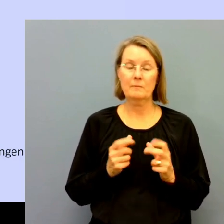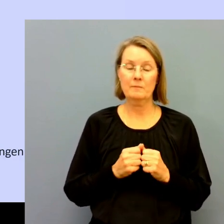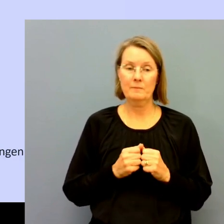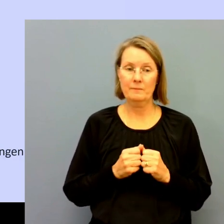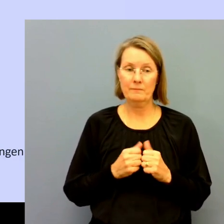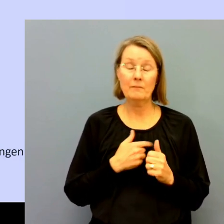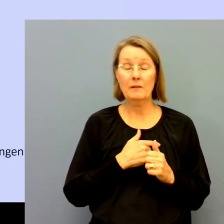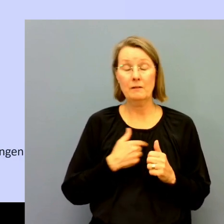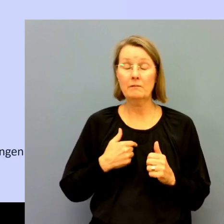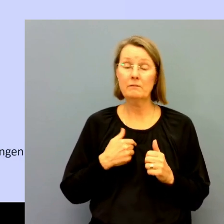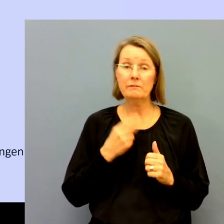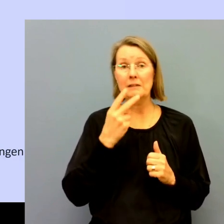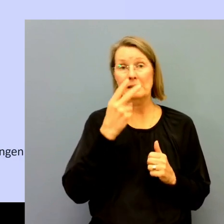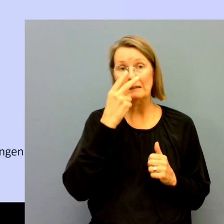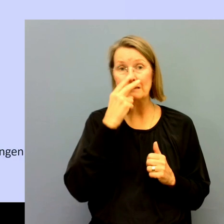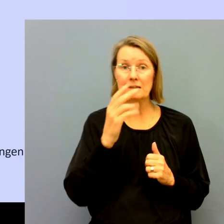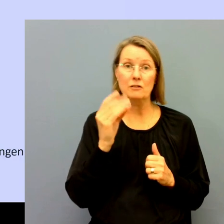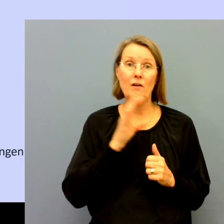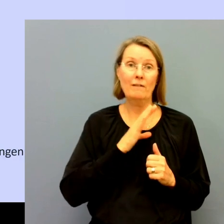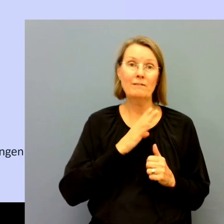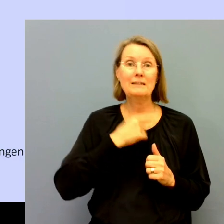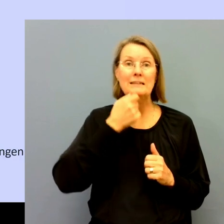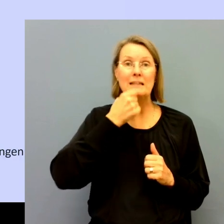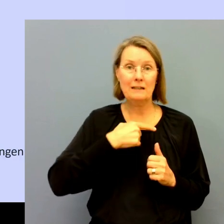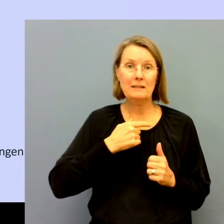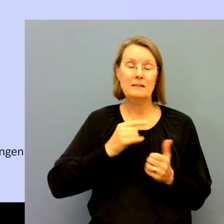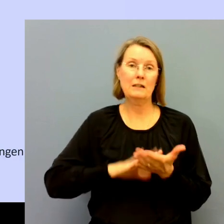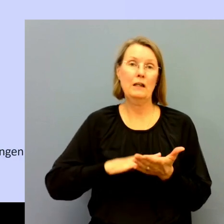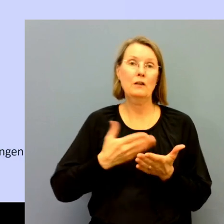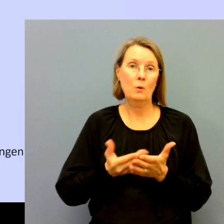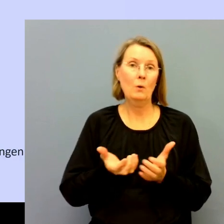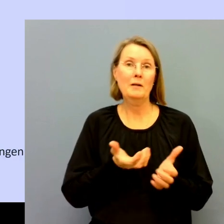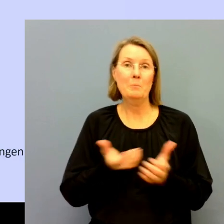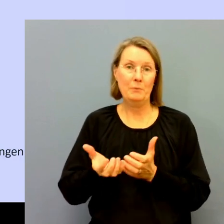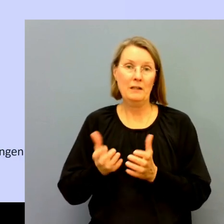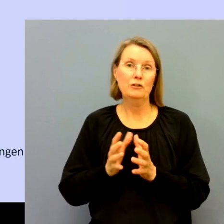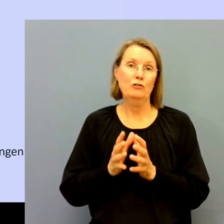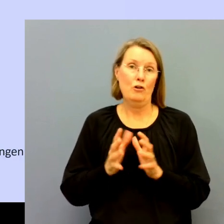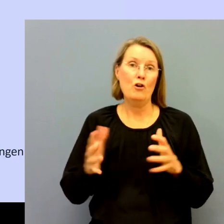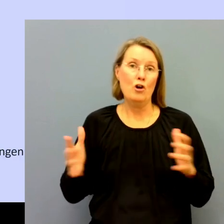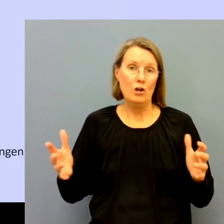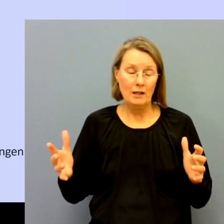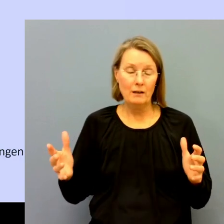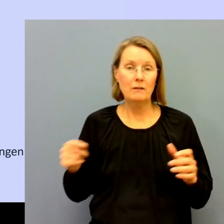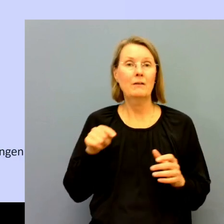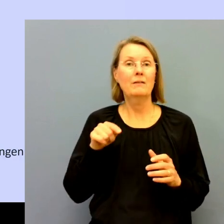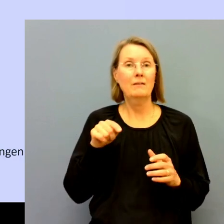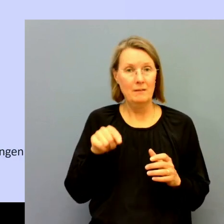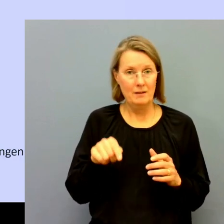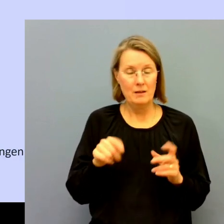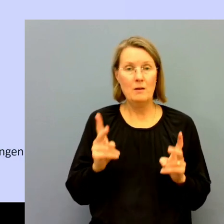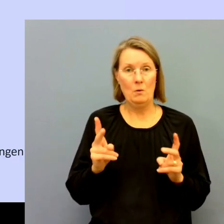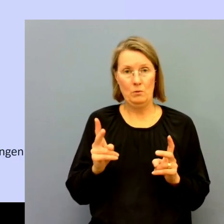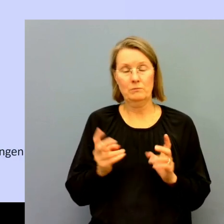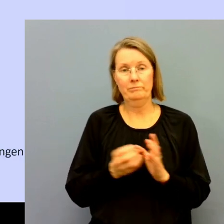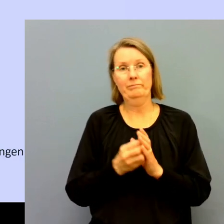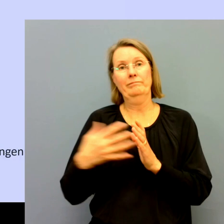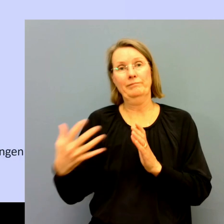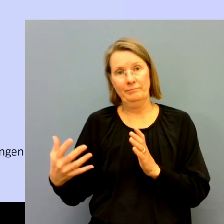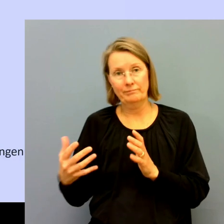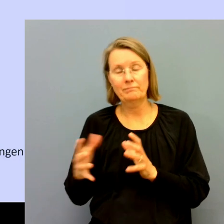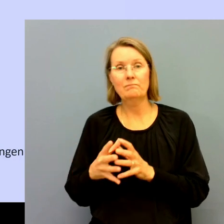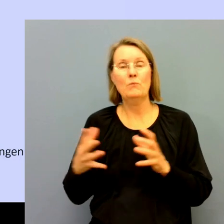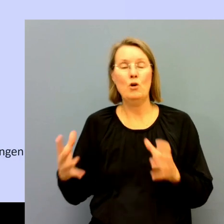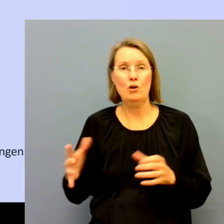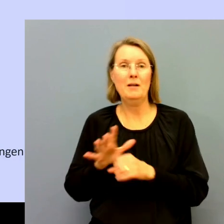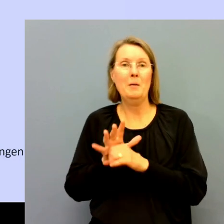Men vi ser som sagt en stor risk att bristen på tolkar kommer att förvärras. Och det i sin tur riskerar ju också att skapa